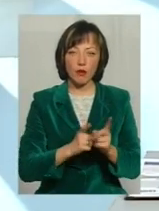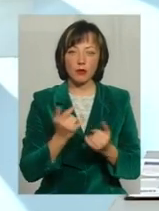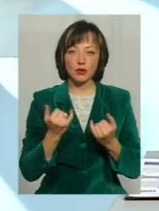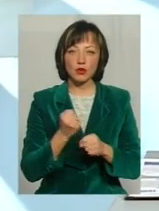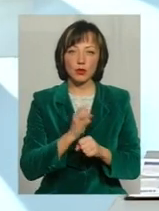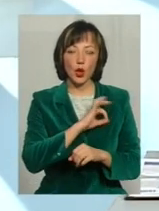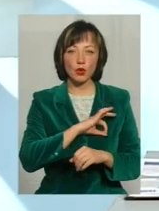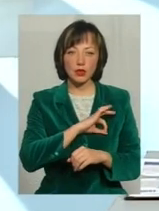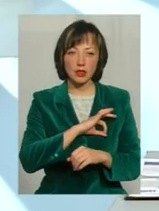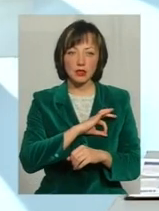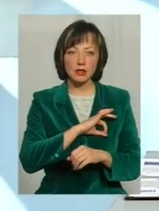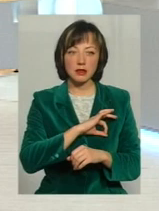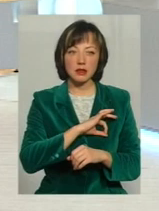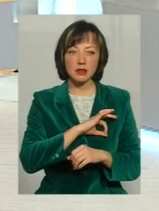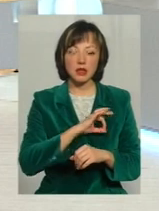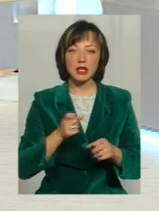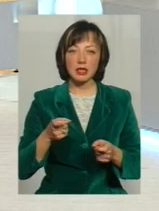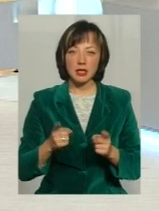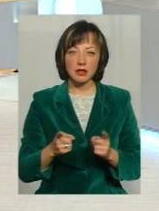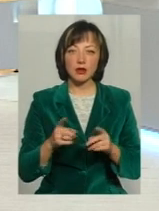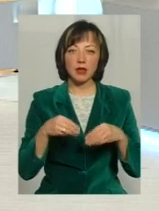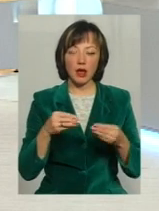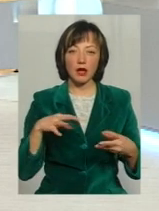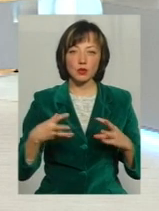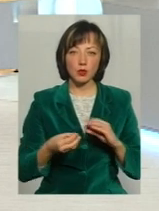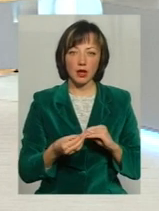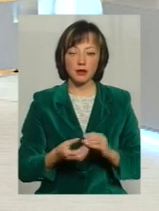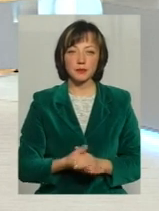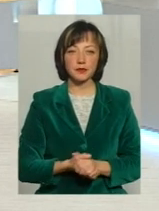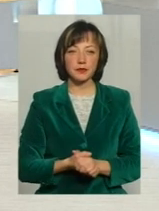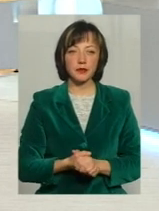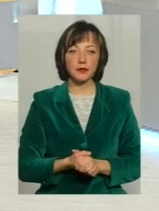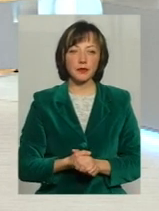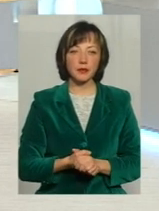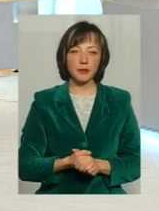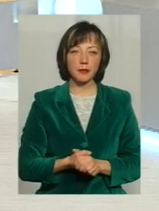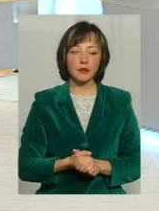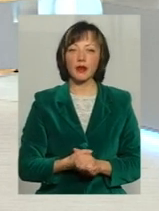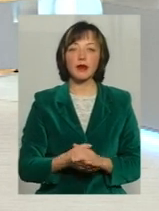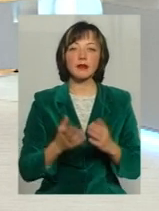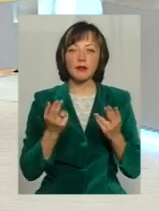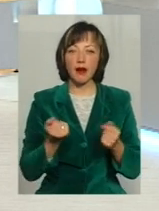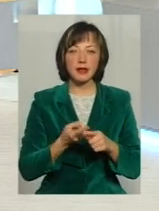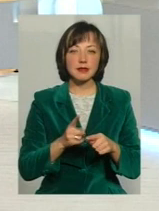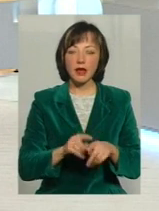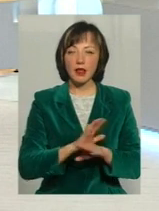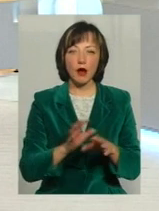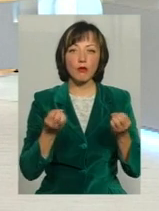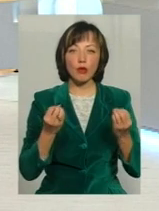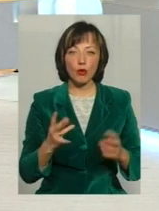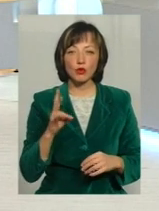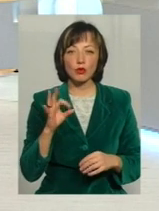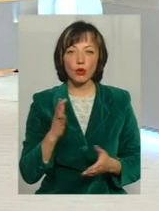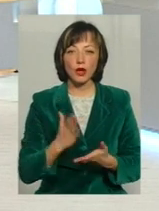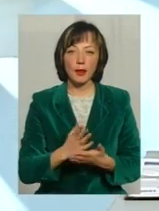робиться юстиція Вона дійсно дає результат Так вона не просто дається, але сьогодні є